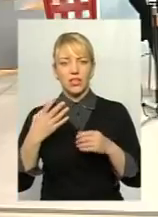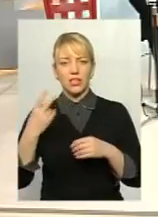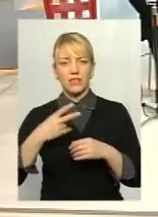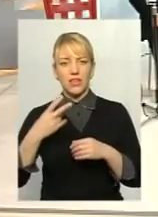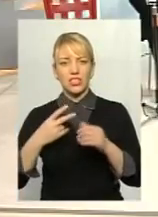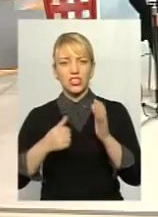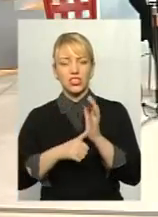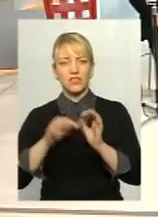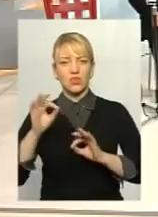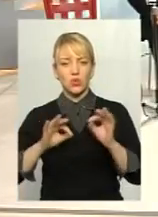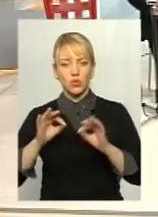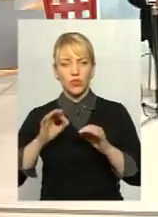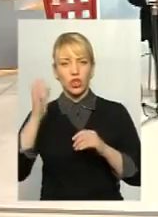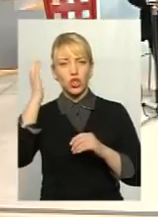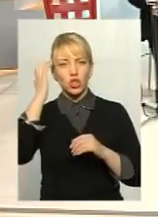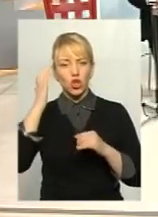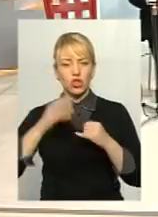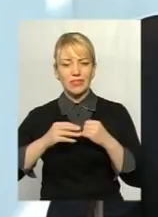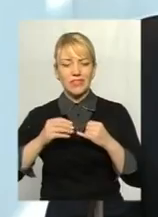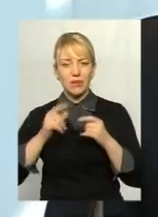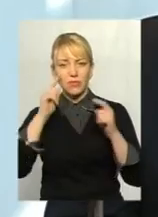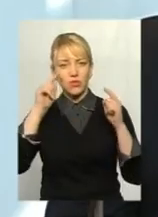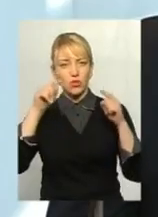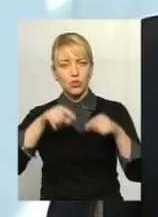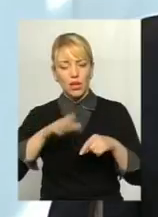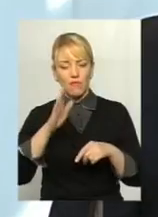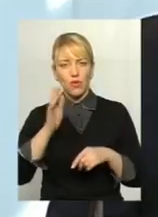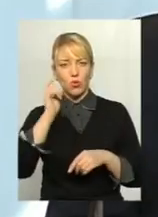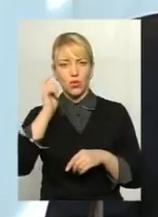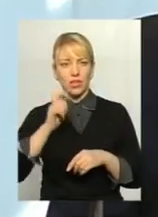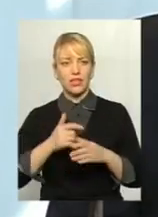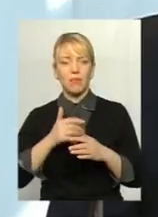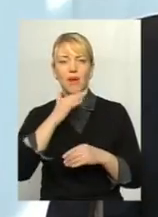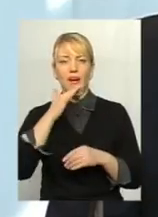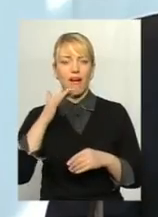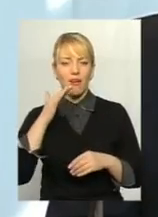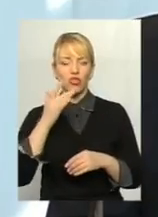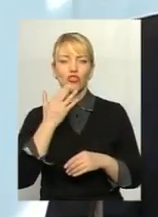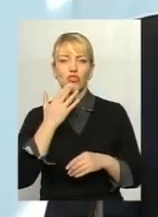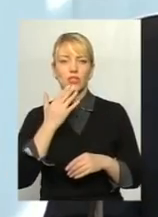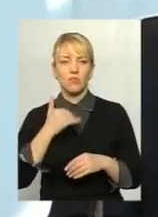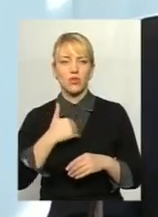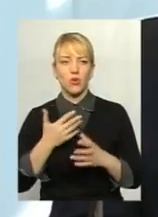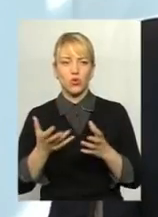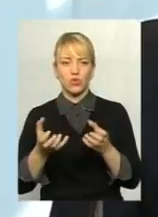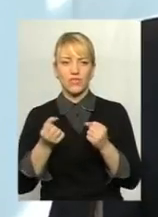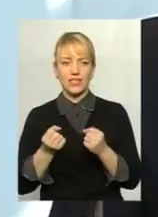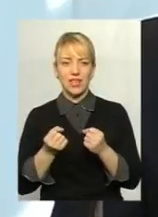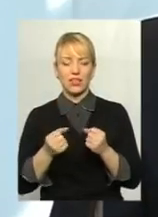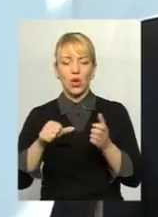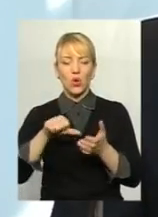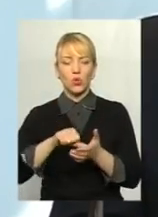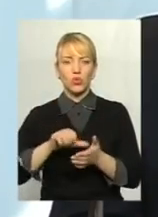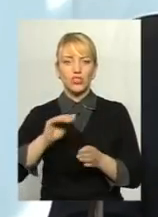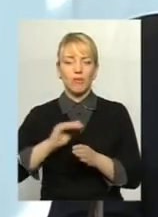І дуже багато, скажімо, іноземних контрагентів хочуть взяти участь в перерозподілі